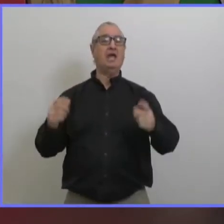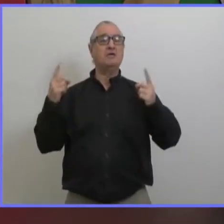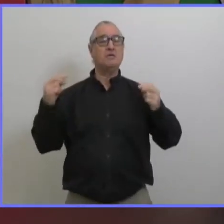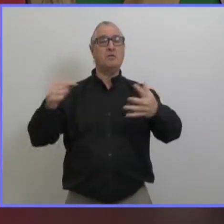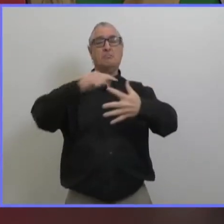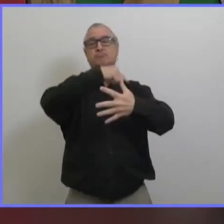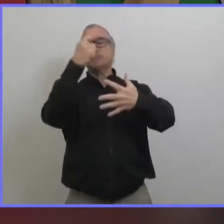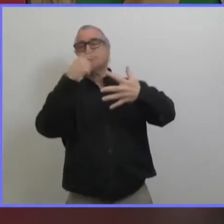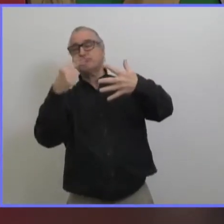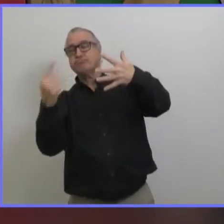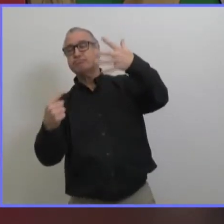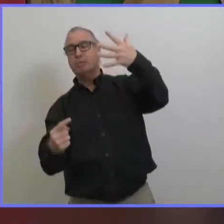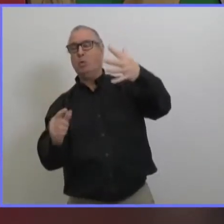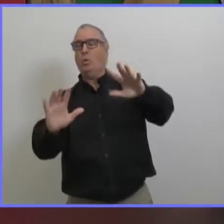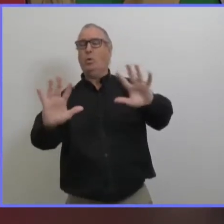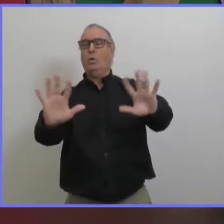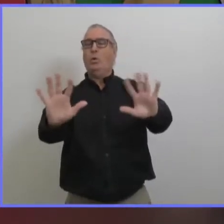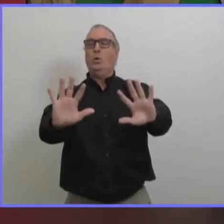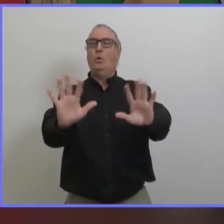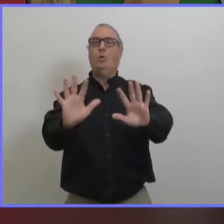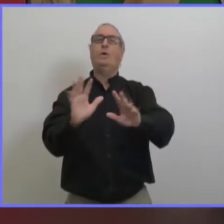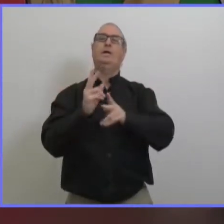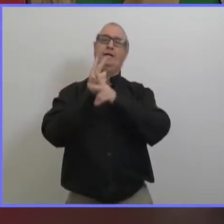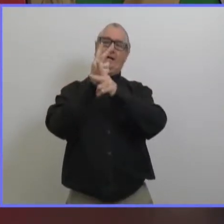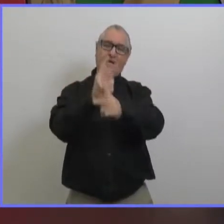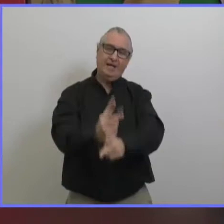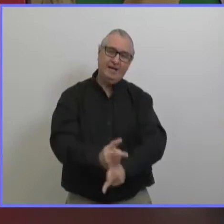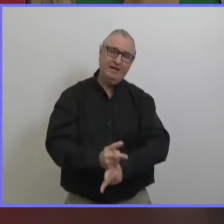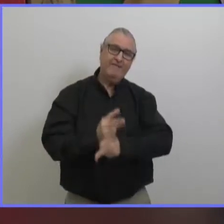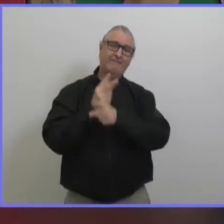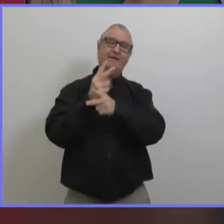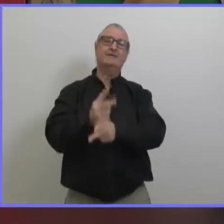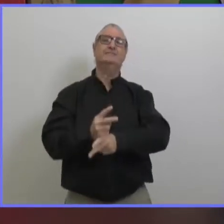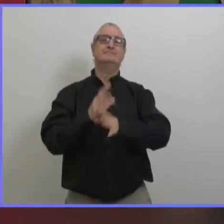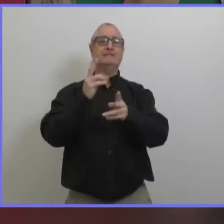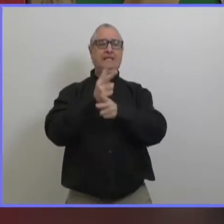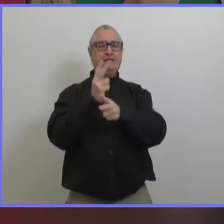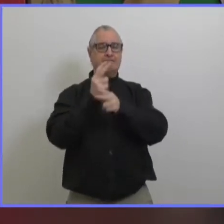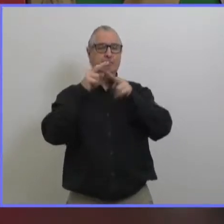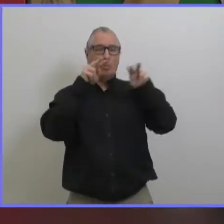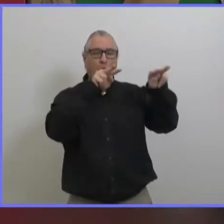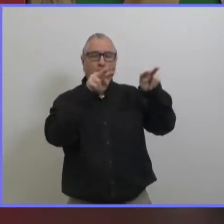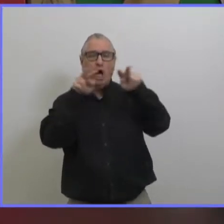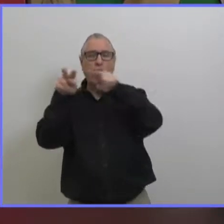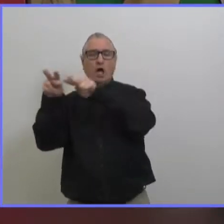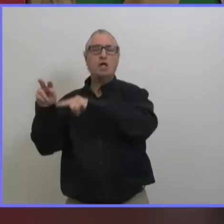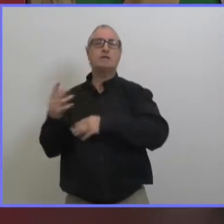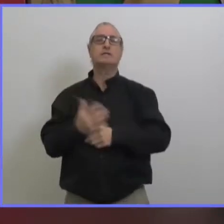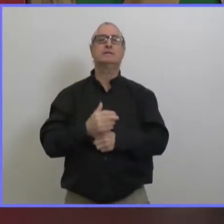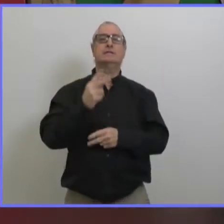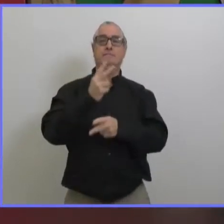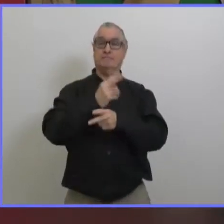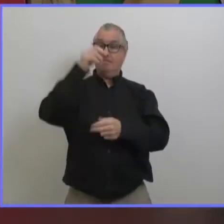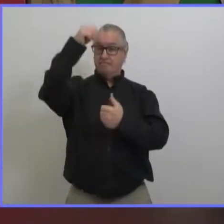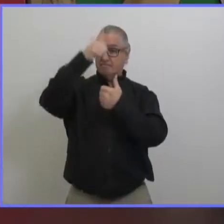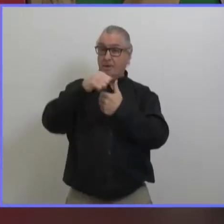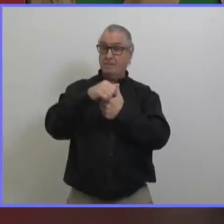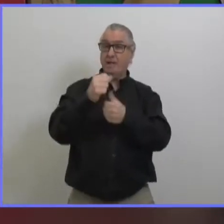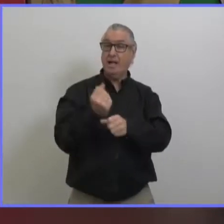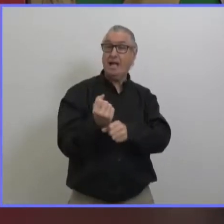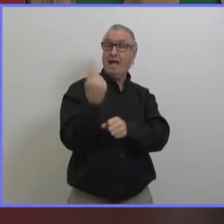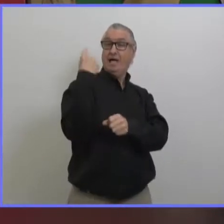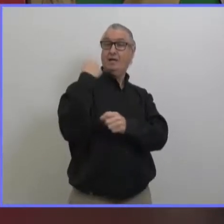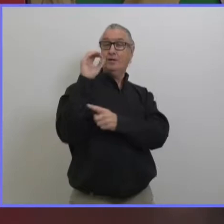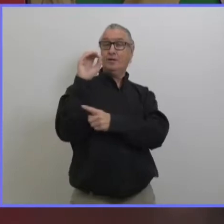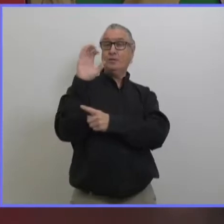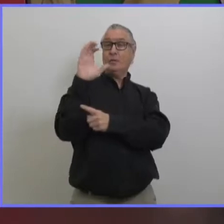doit abandonner toutes les mesures et relâcher nos efforts comme je l déjà dit plusieurs fois c'est pas la première fois qu'on est dans cette situation on ne peut